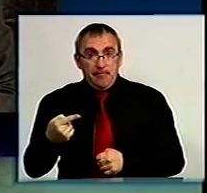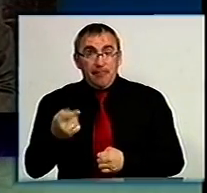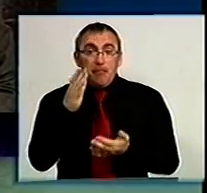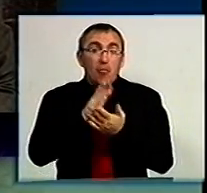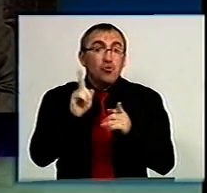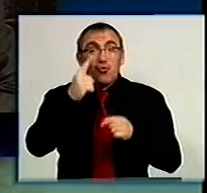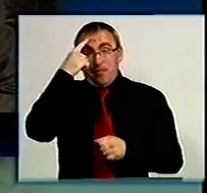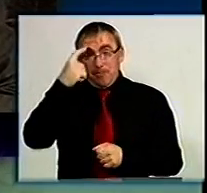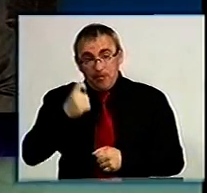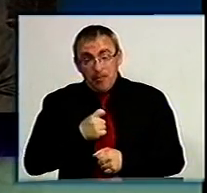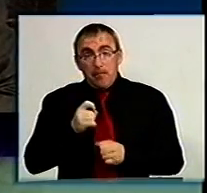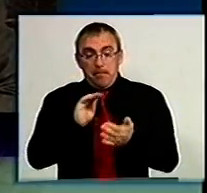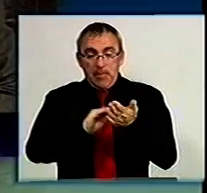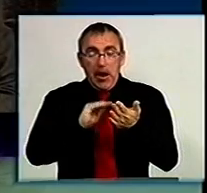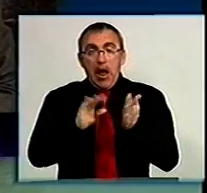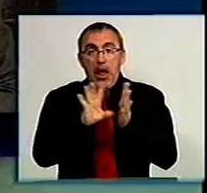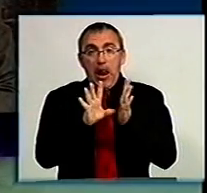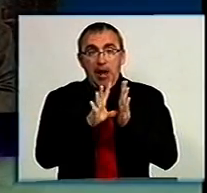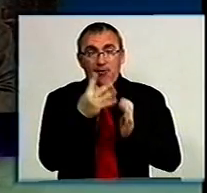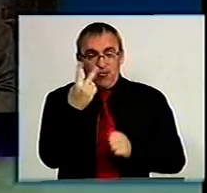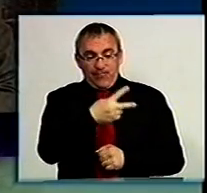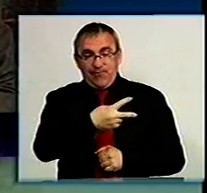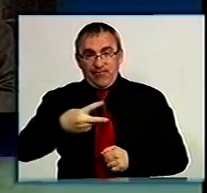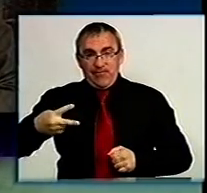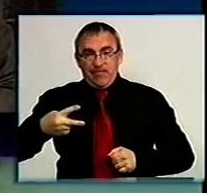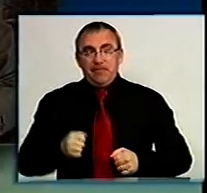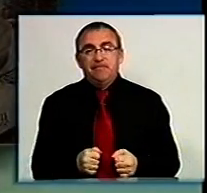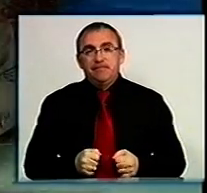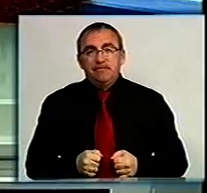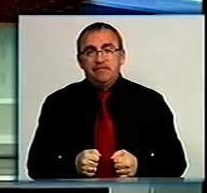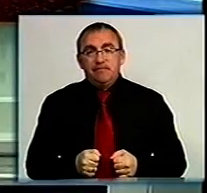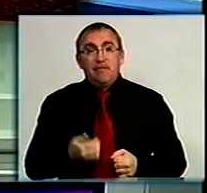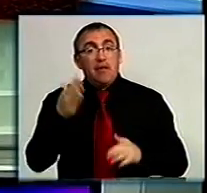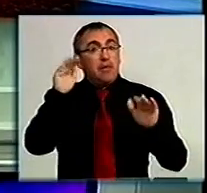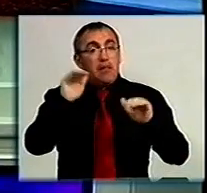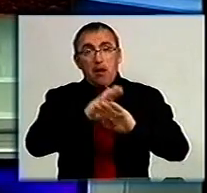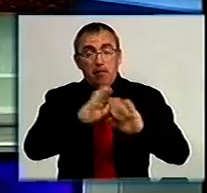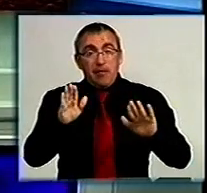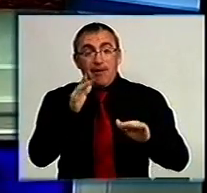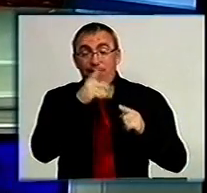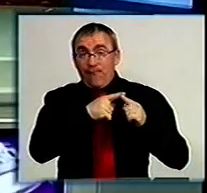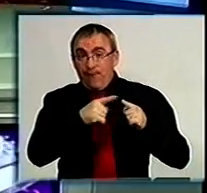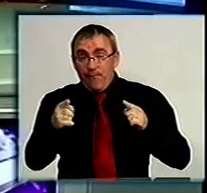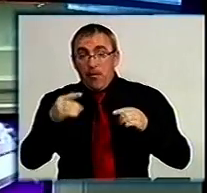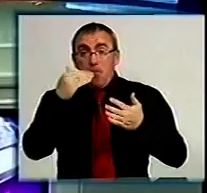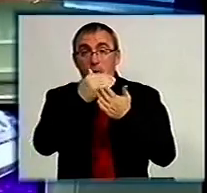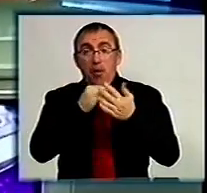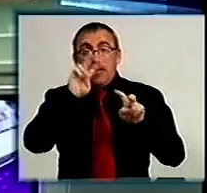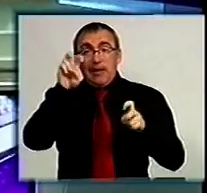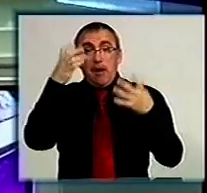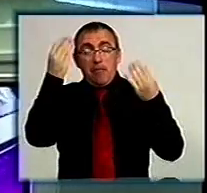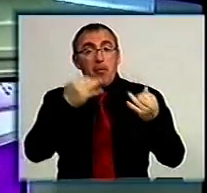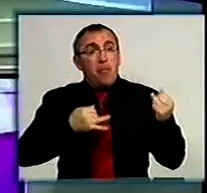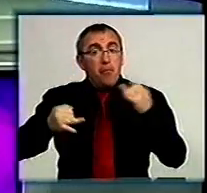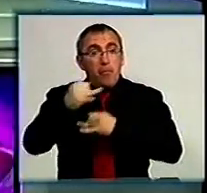Майте, що повідомити, пишіть на електронну адресу dsdnewssobachka.ukr.net А я з вами не прощаюся. За декілька хвилин у програмі «Тема дня» я буду